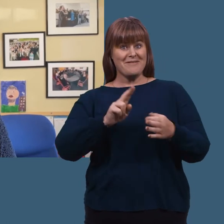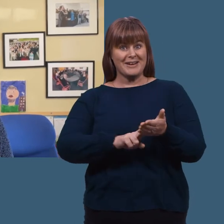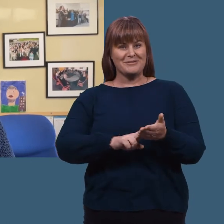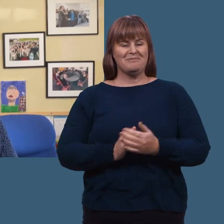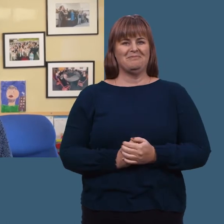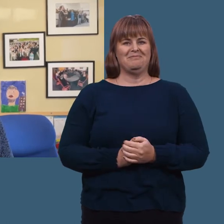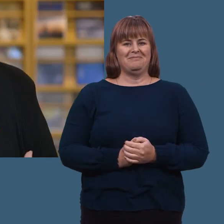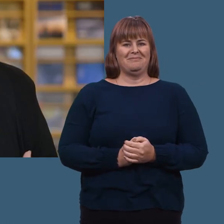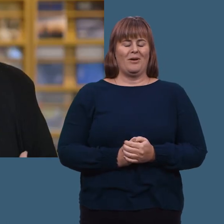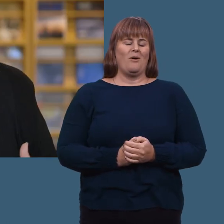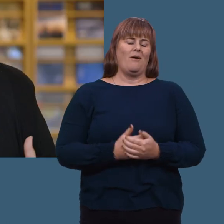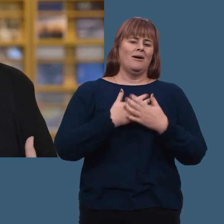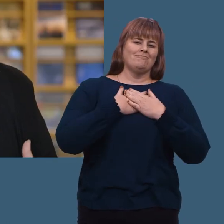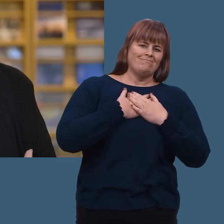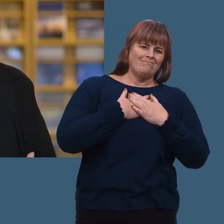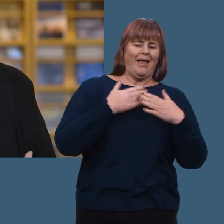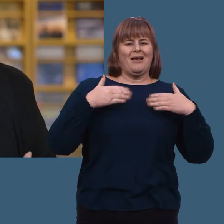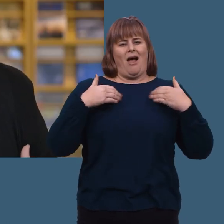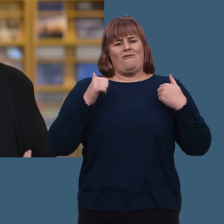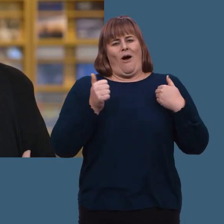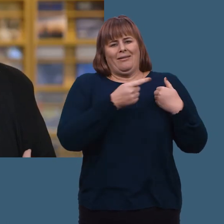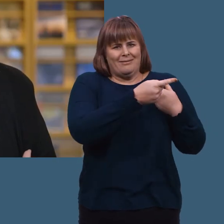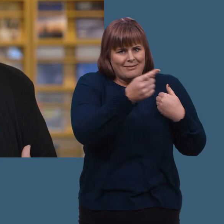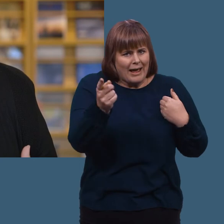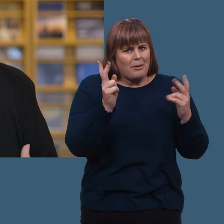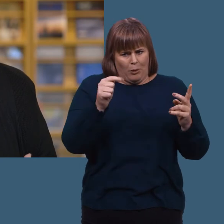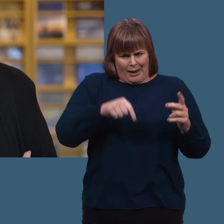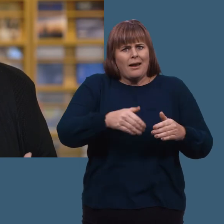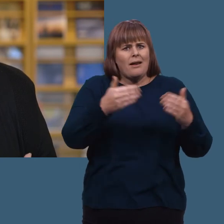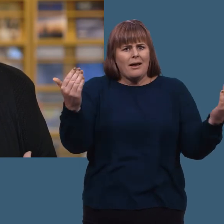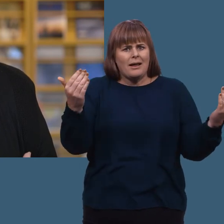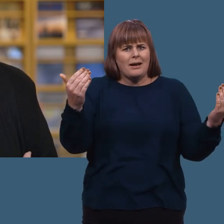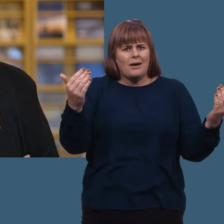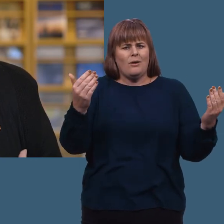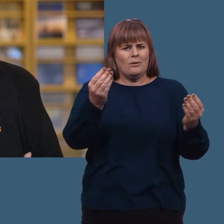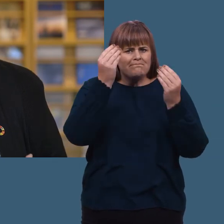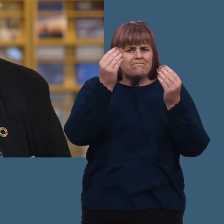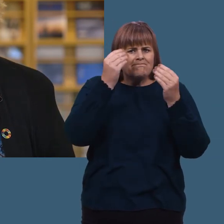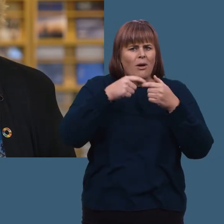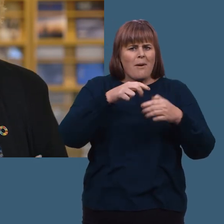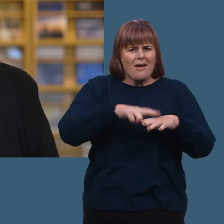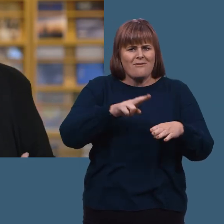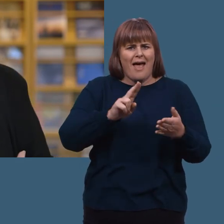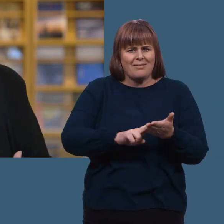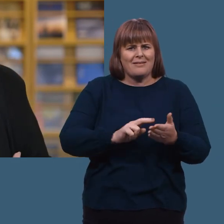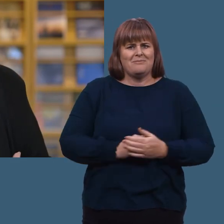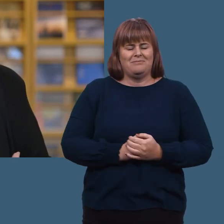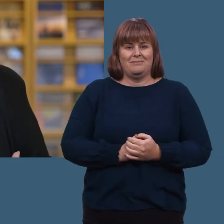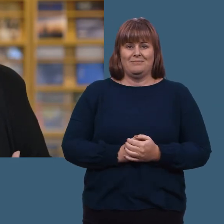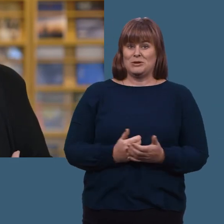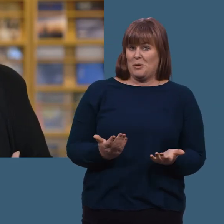for FN. Jeg er veldig glad for at dere bruker dagen i dag til å lære mer om FN.